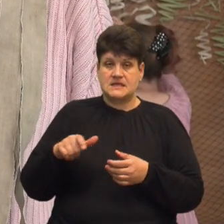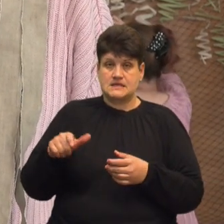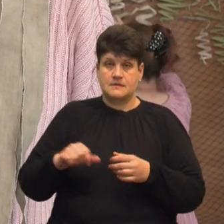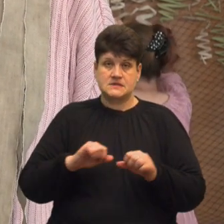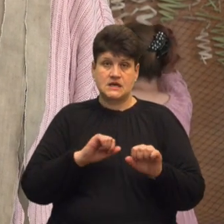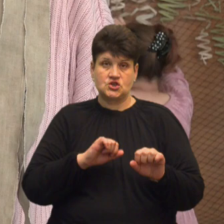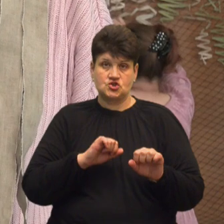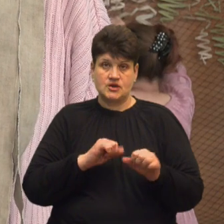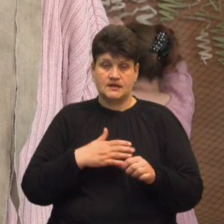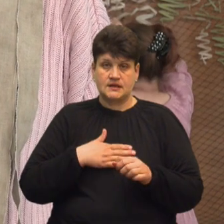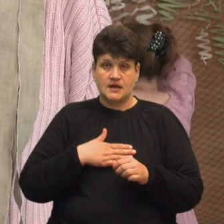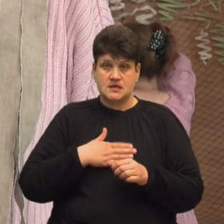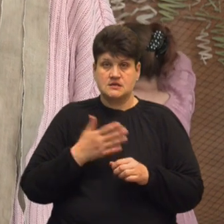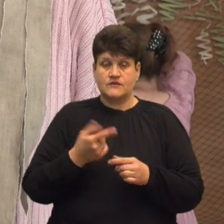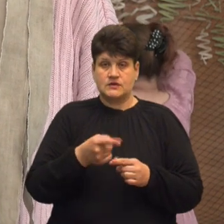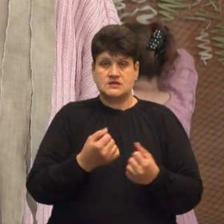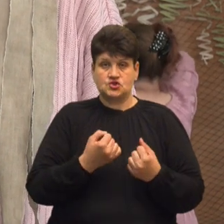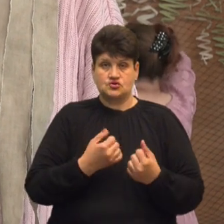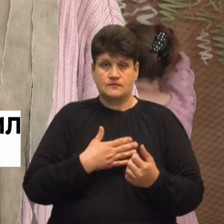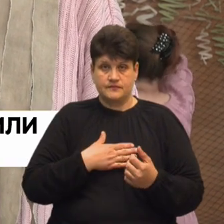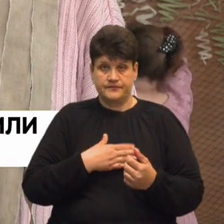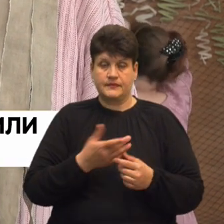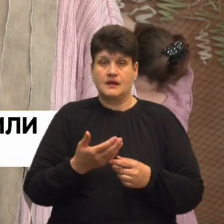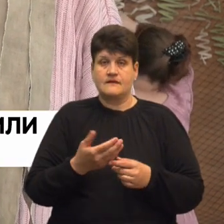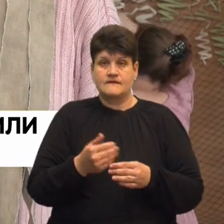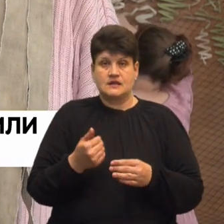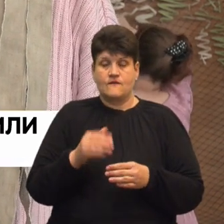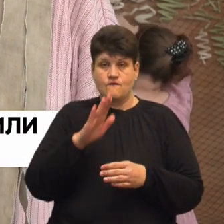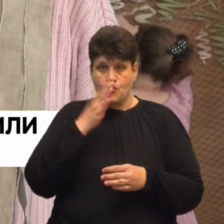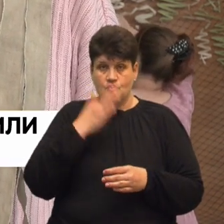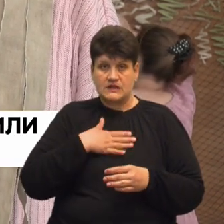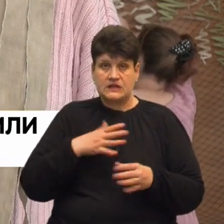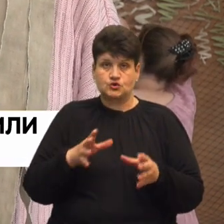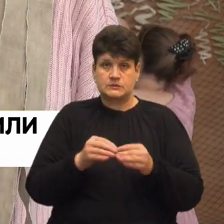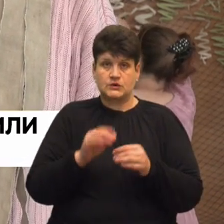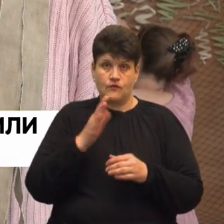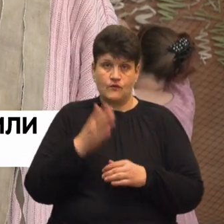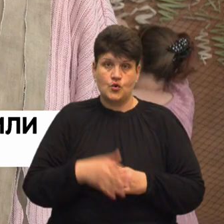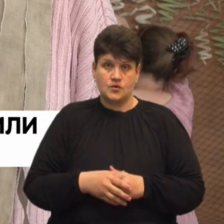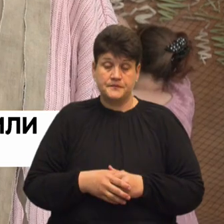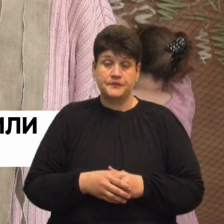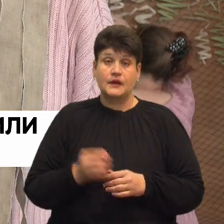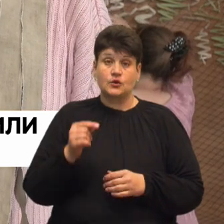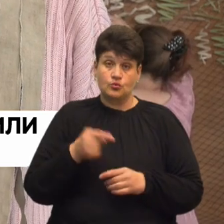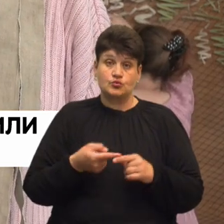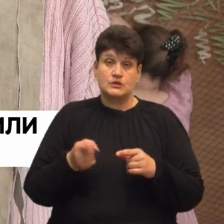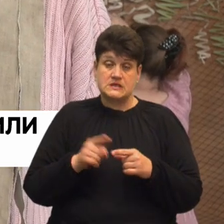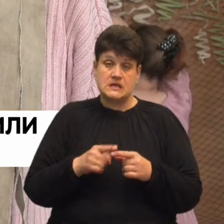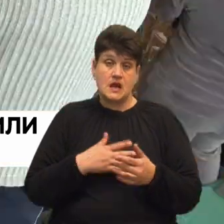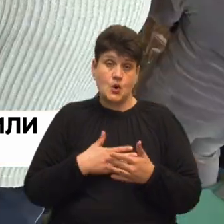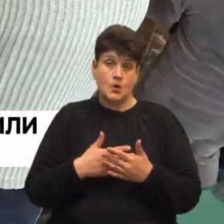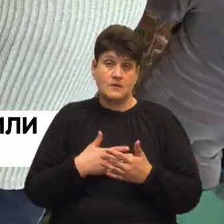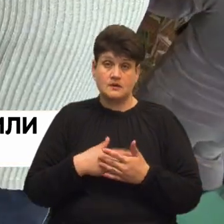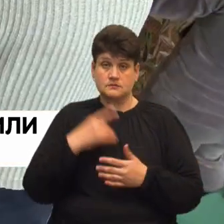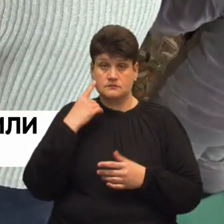вони захищають нас, ми захищаємо їх від ворога, від нашого спільного. Так що це громадянська позиція